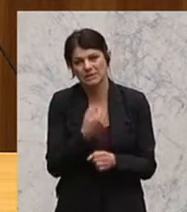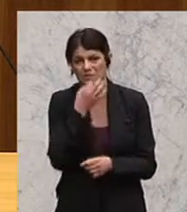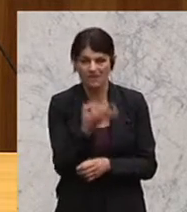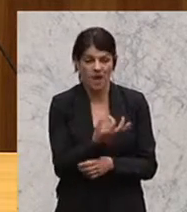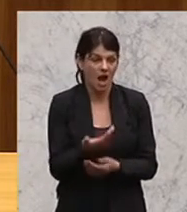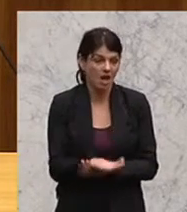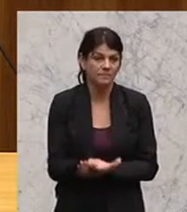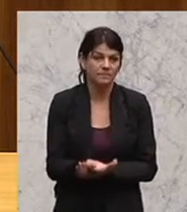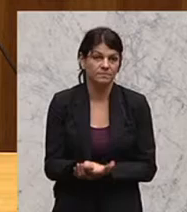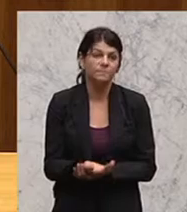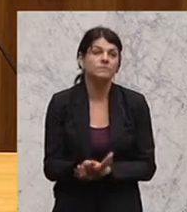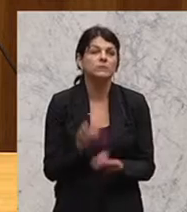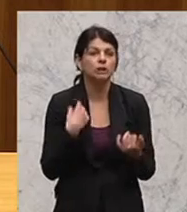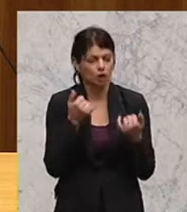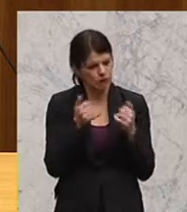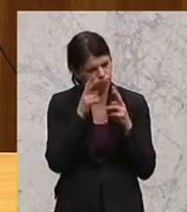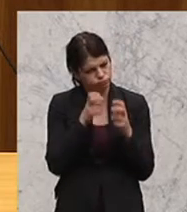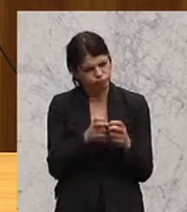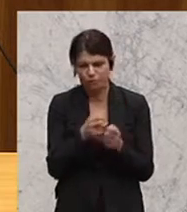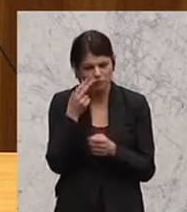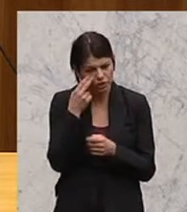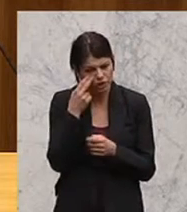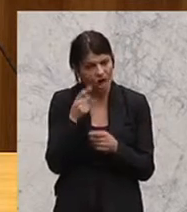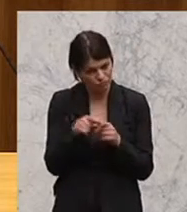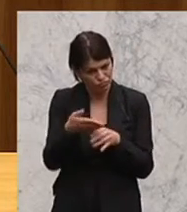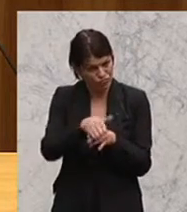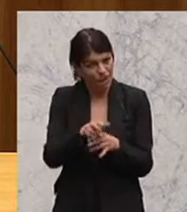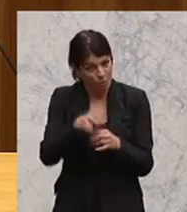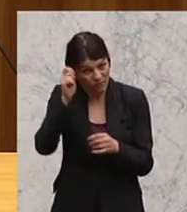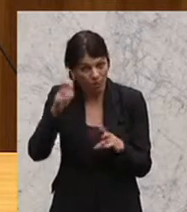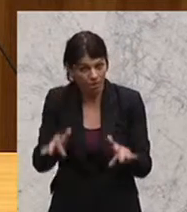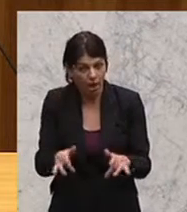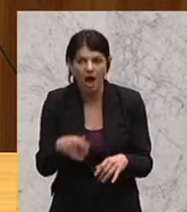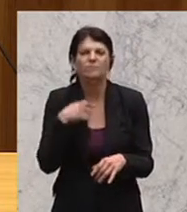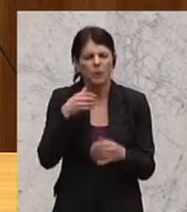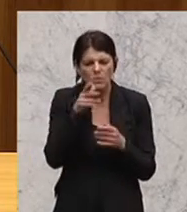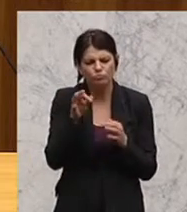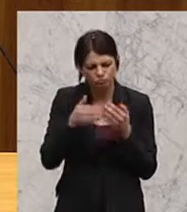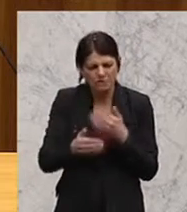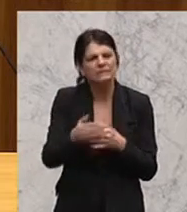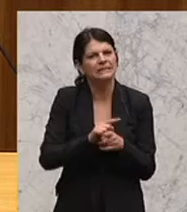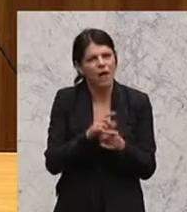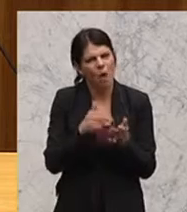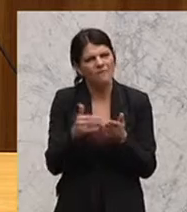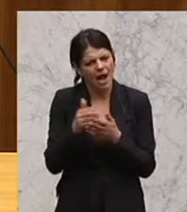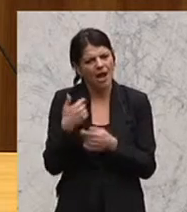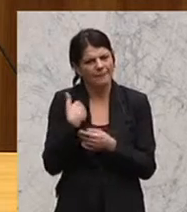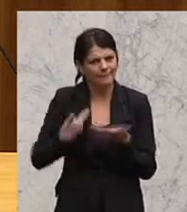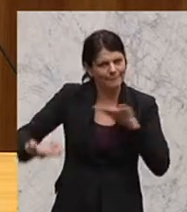wir beschäftigen, oder wir haben uns jetzt beschäftigt mit der Würde am Ende des Lebens, und ich bin davon überzeugt, sie wird uns noch einige Zeit hier begleiten und beschäftigen.